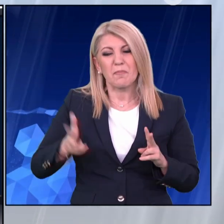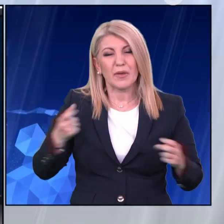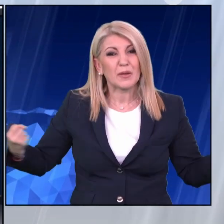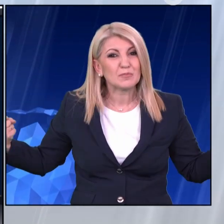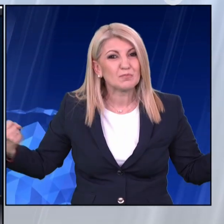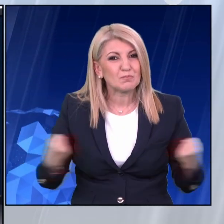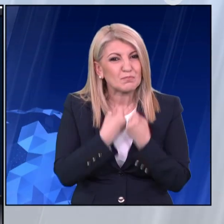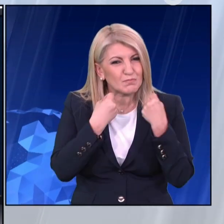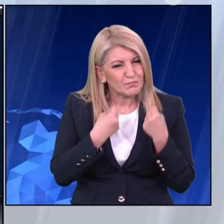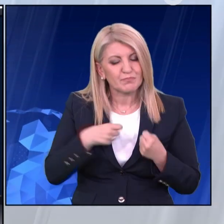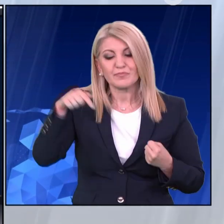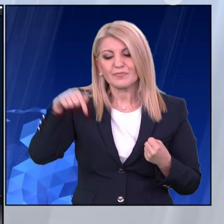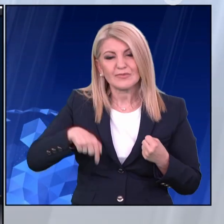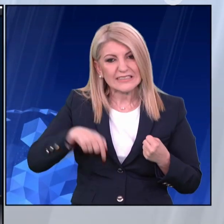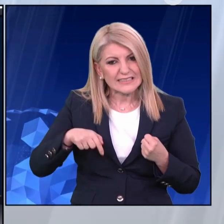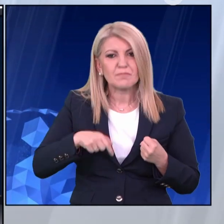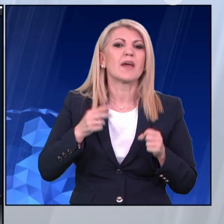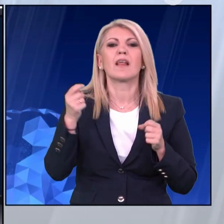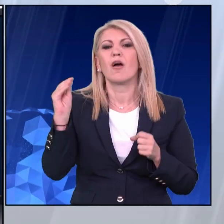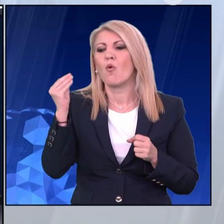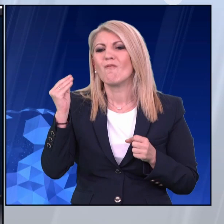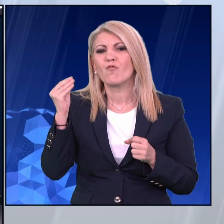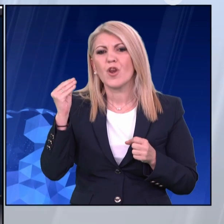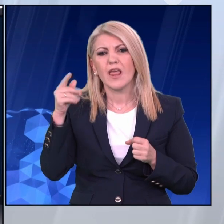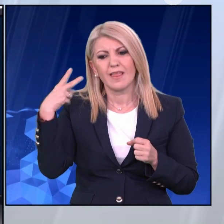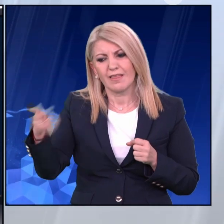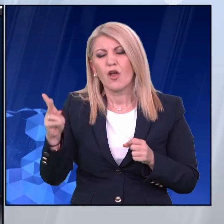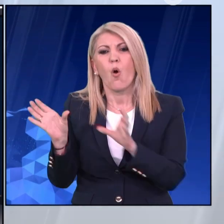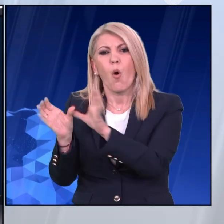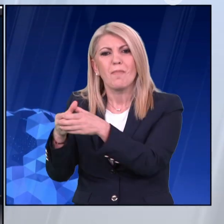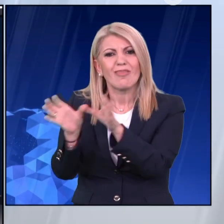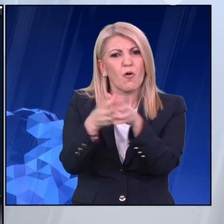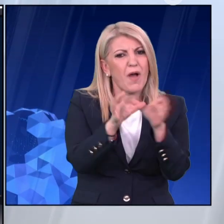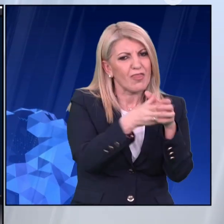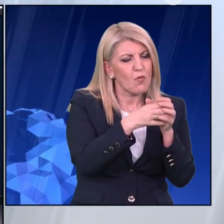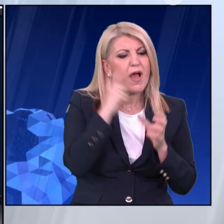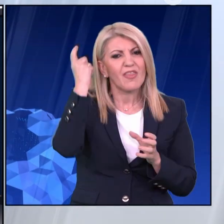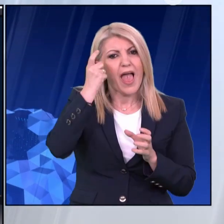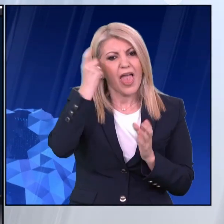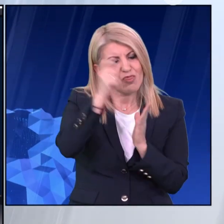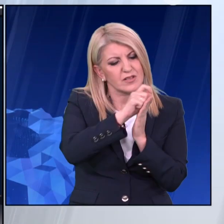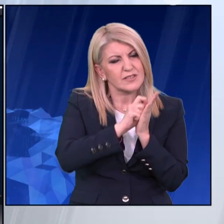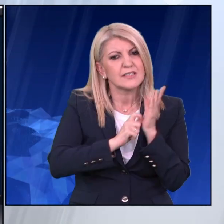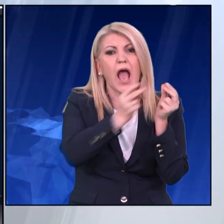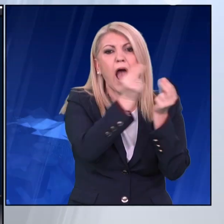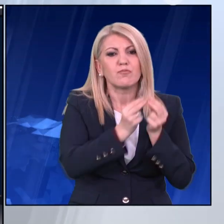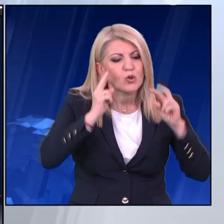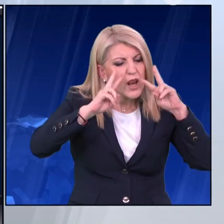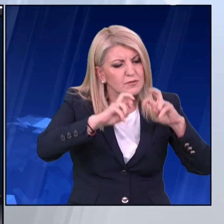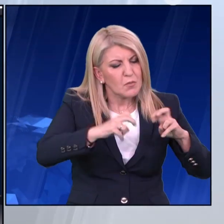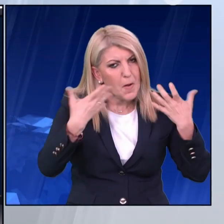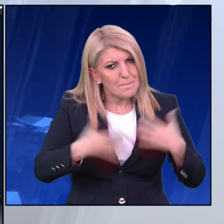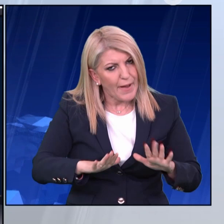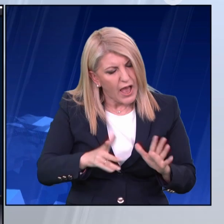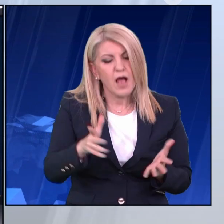Υπότιτλοι AUTHORWAVE στη σύγκρουση των τρένων στα Τέμπη το μοιραίο βράδυ της 28 Φεβρουαρίου 2023. Σήμερα συνεδριάζει η